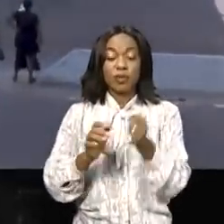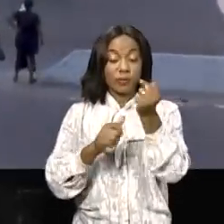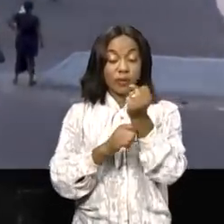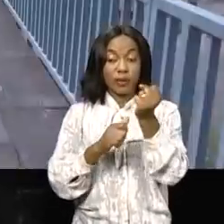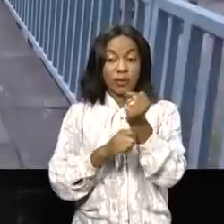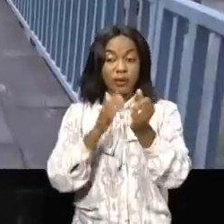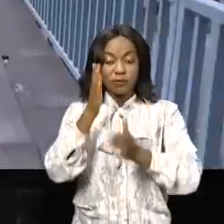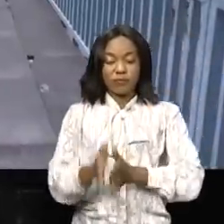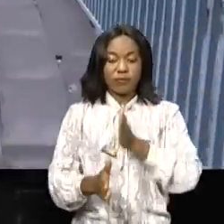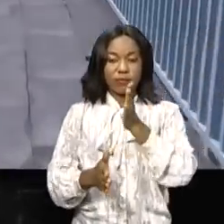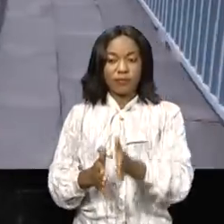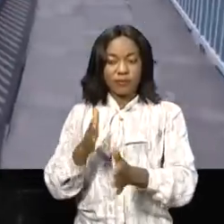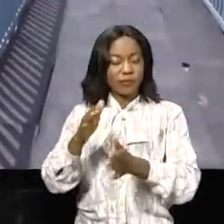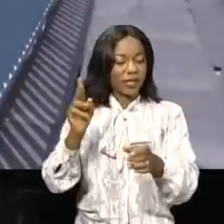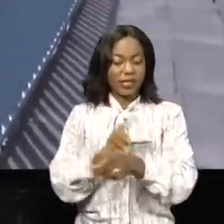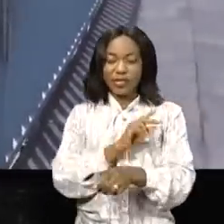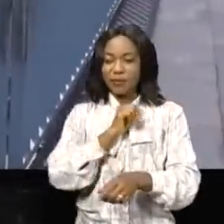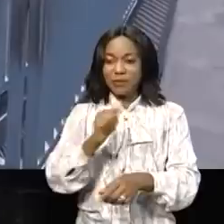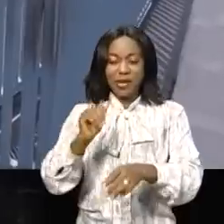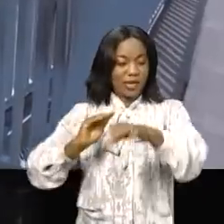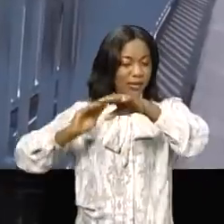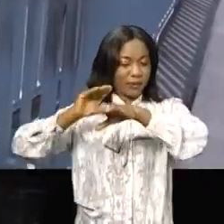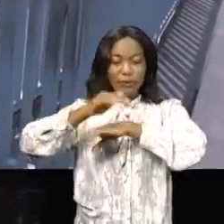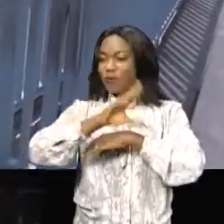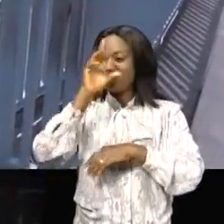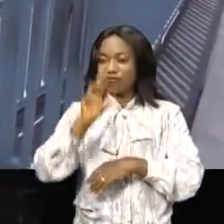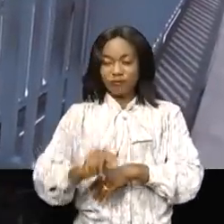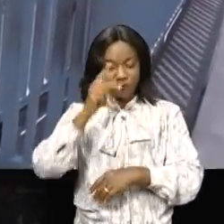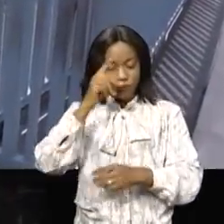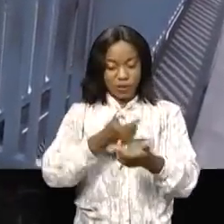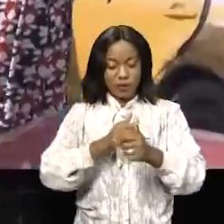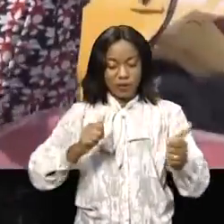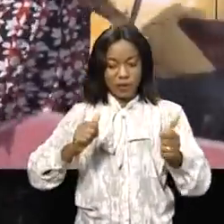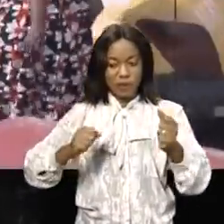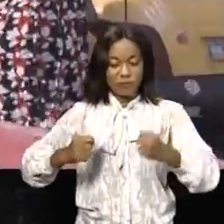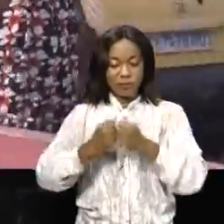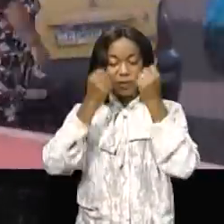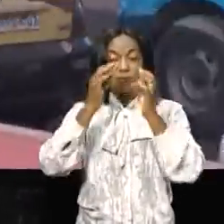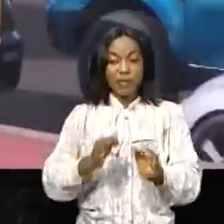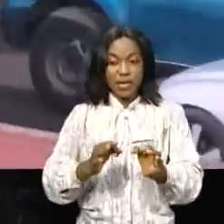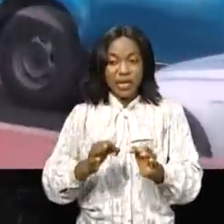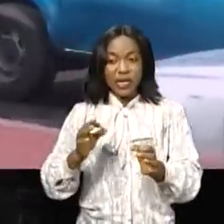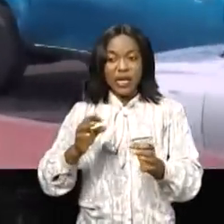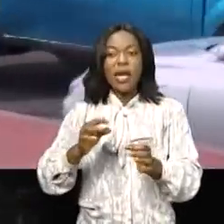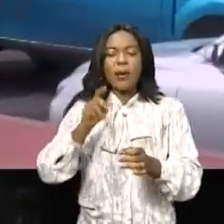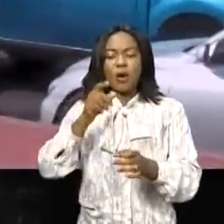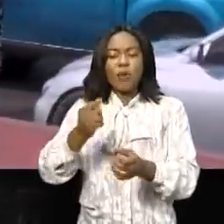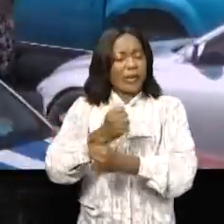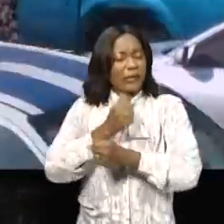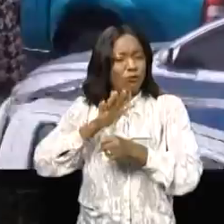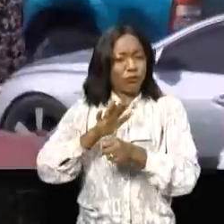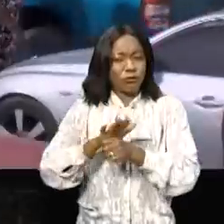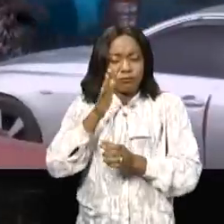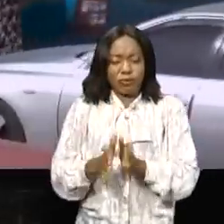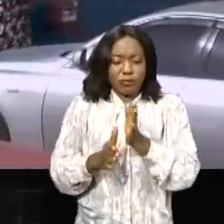boulevard Lumumba n'empruntent pas le point aérien construit pour les épargner de tout danger. Ils préfèrent au contraire les séparateurs